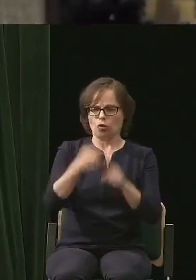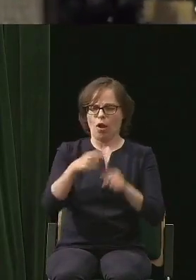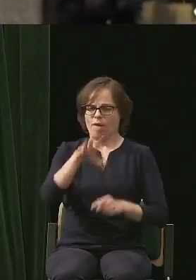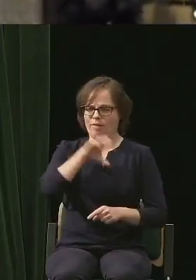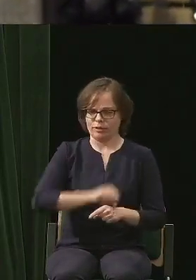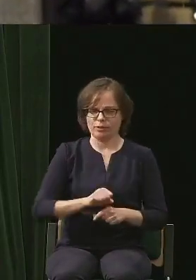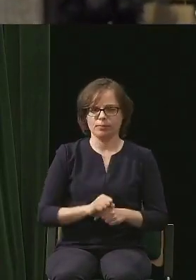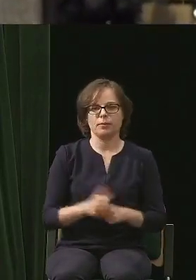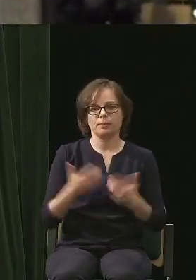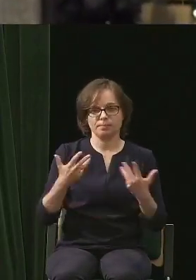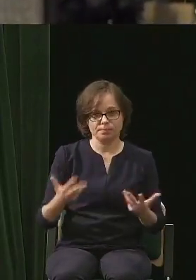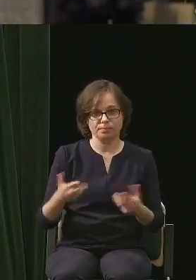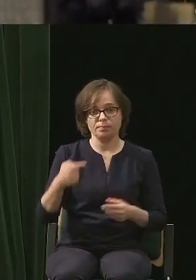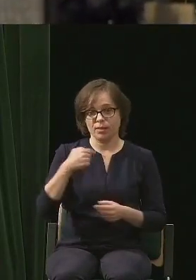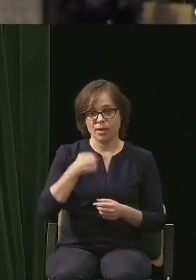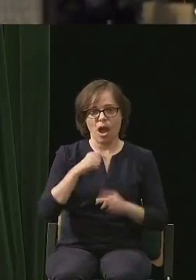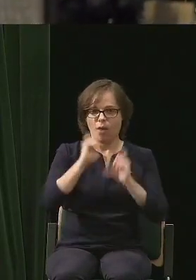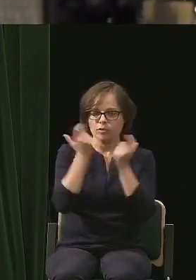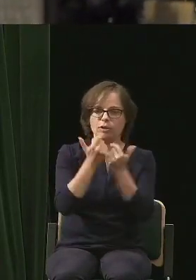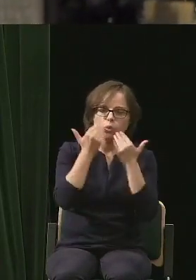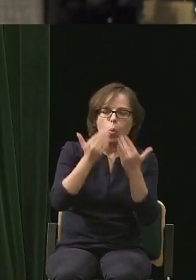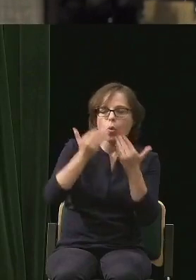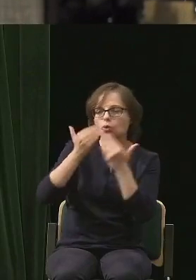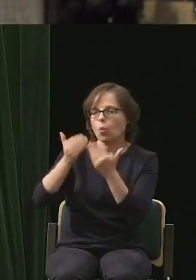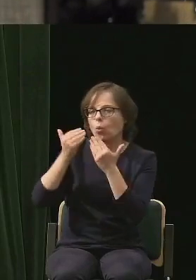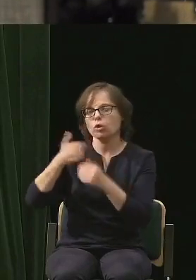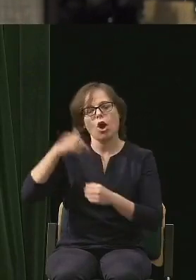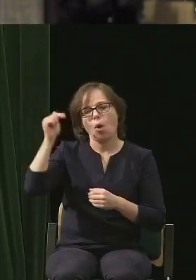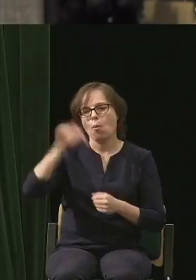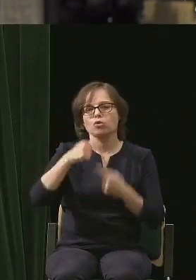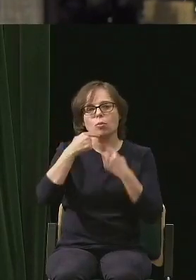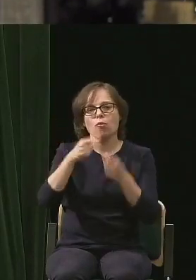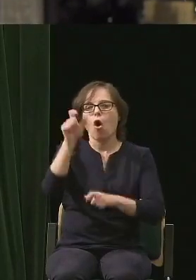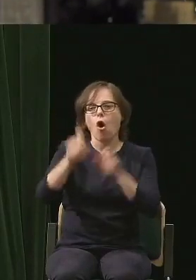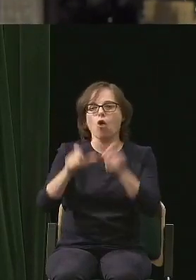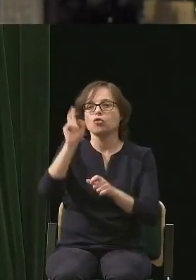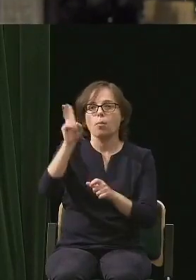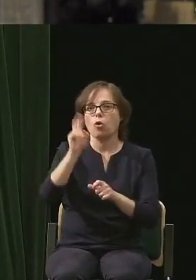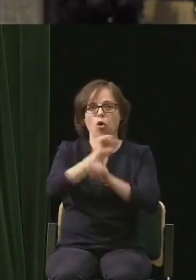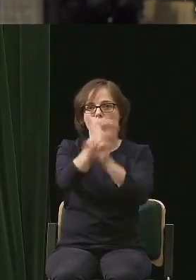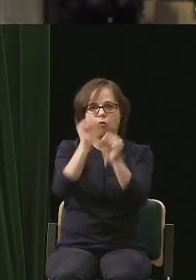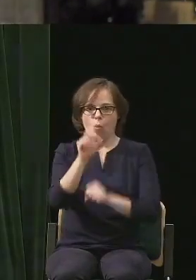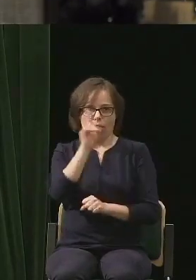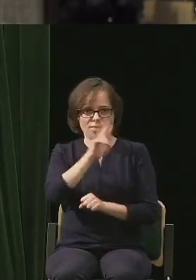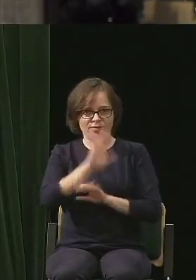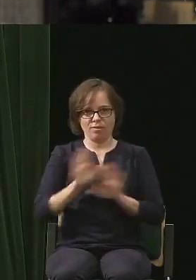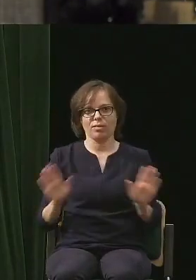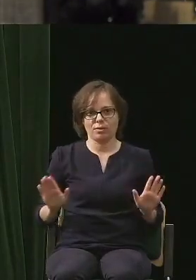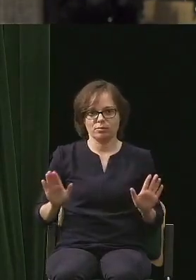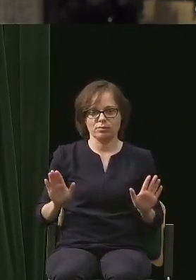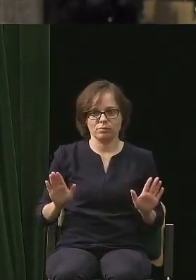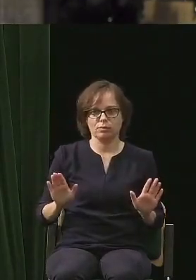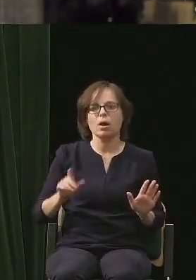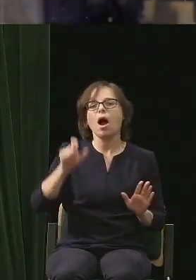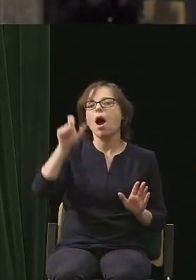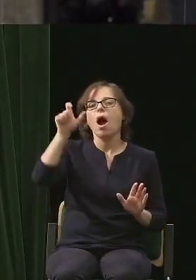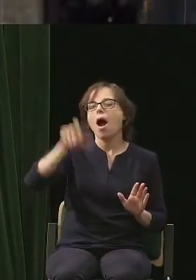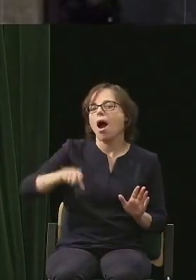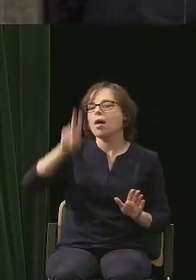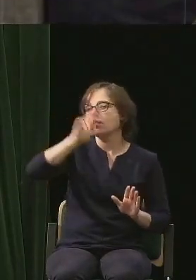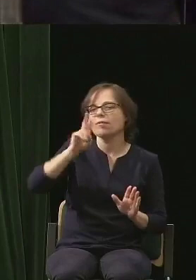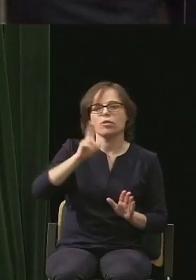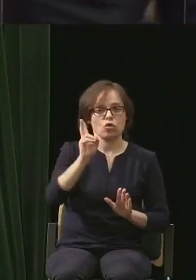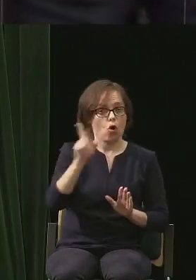że nie mogę w tych podziękowaniach nie wspomnieć o tych, których w ogóle nie było widać. Ci niewidoczni, bez których